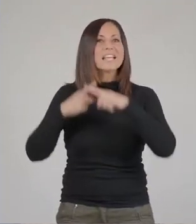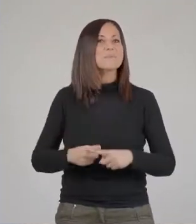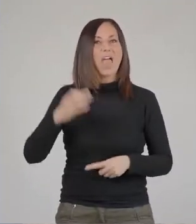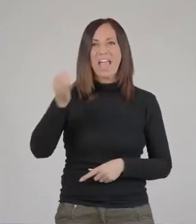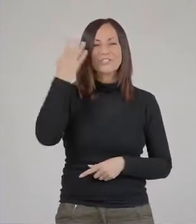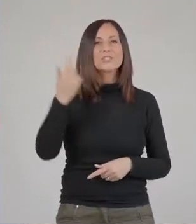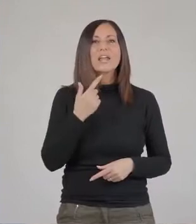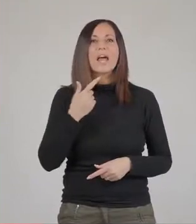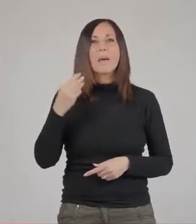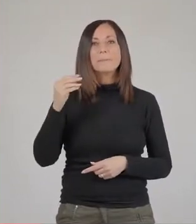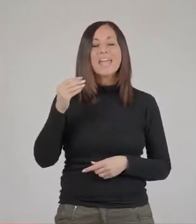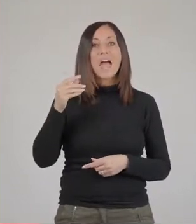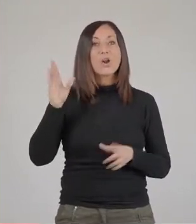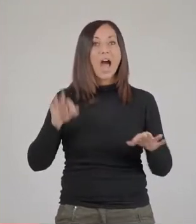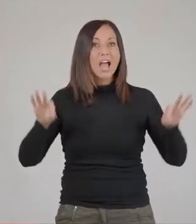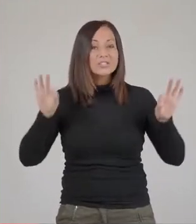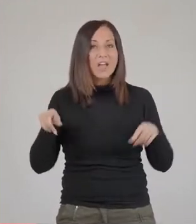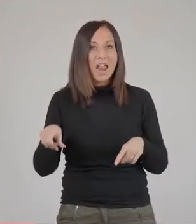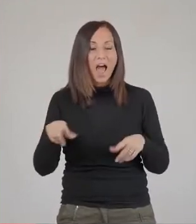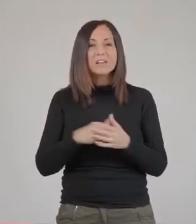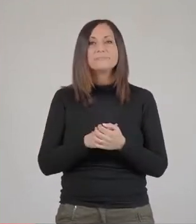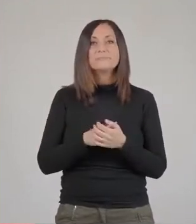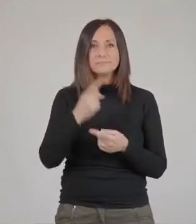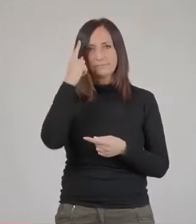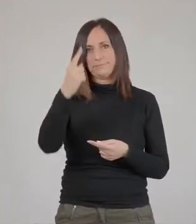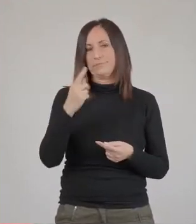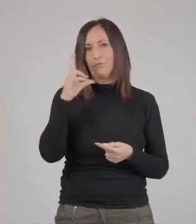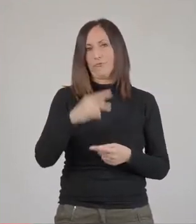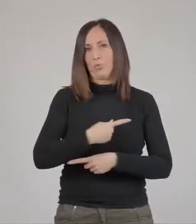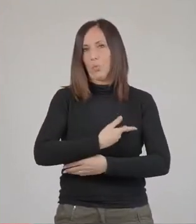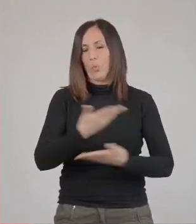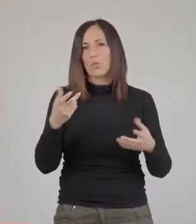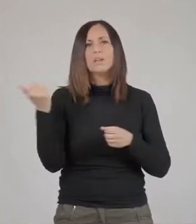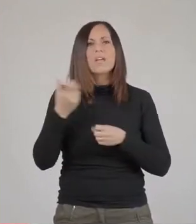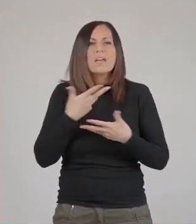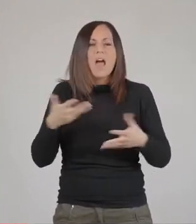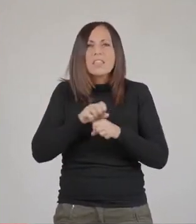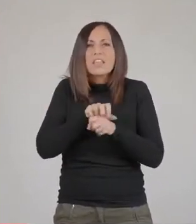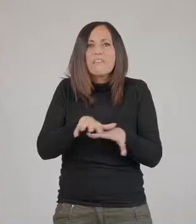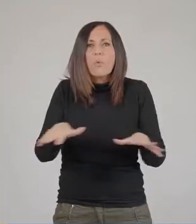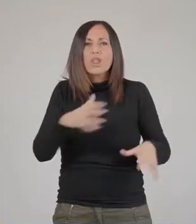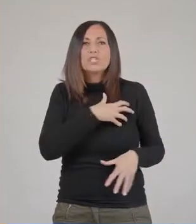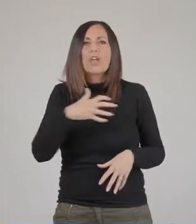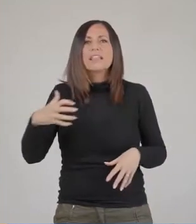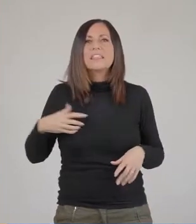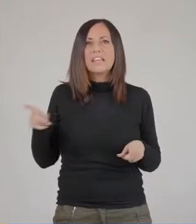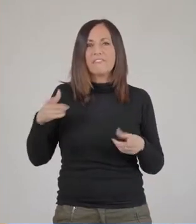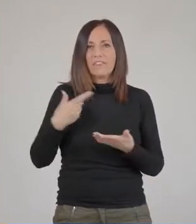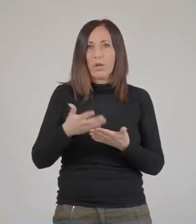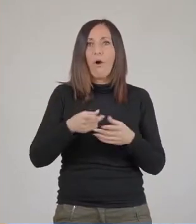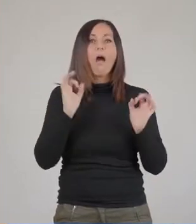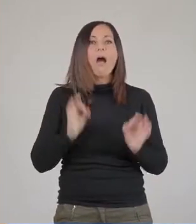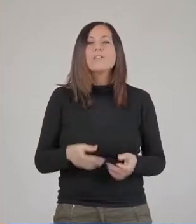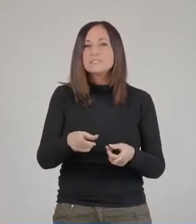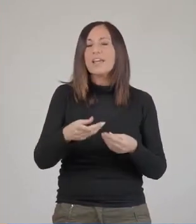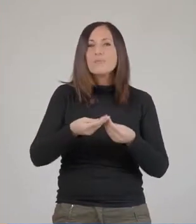testimonial di eccezione, Piero Angela. È noto a tutti come un grandissimo divulgatore scientifico e questo dà un